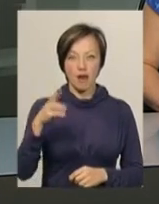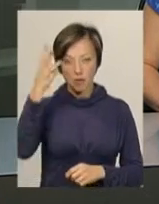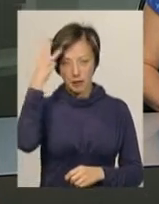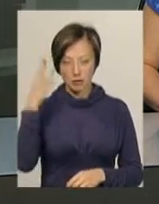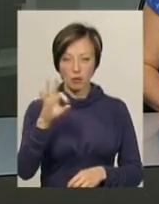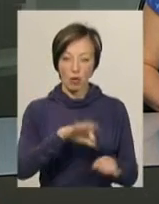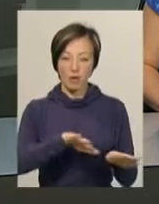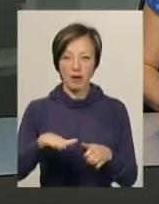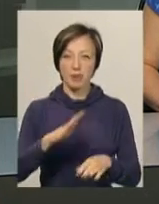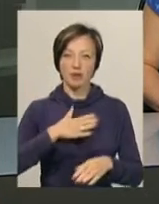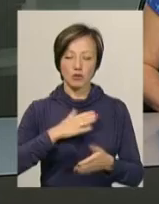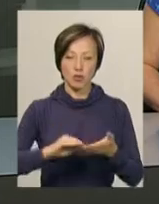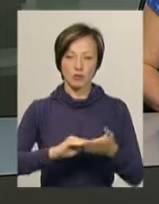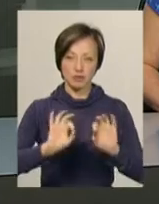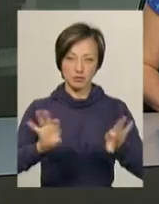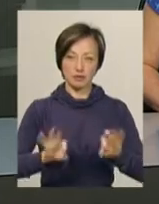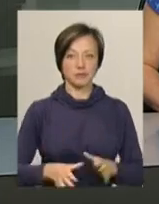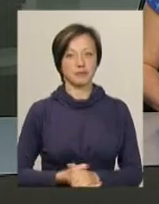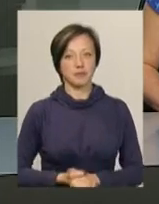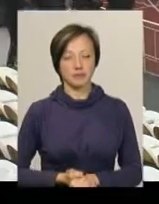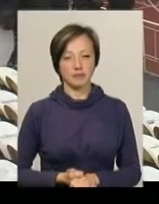Про їх перебіг розповість Світлана Поробок.